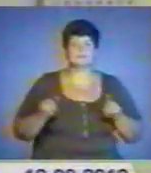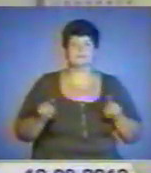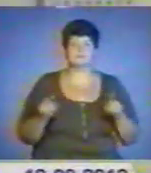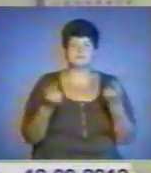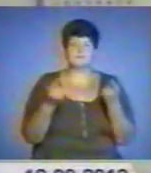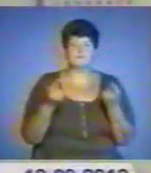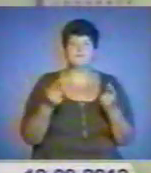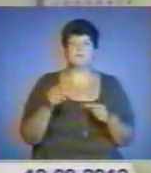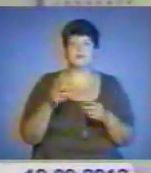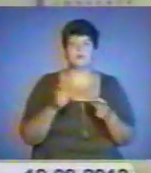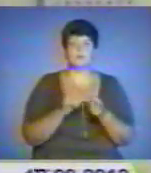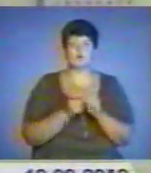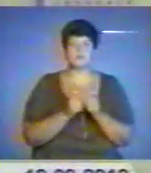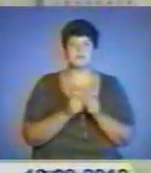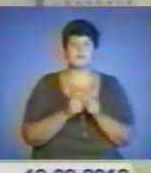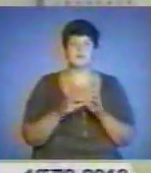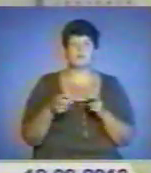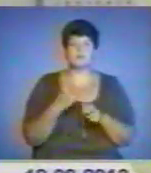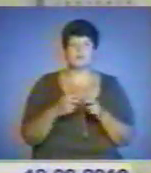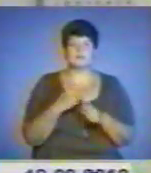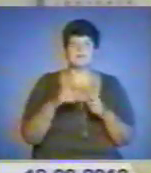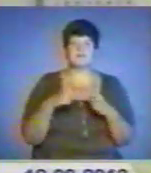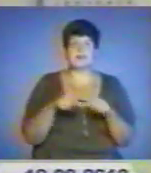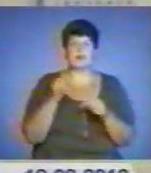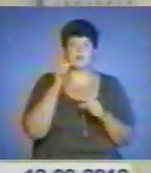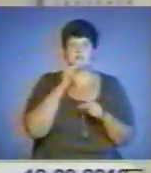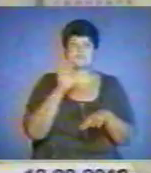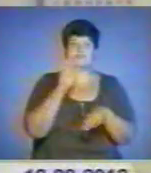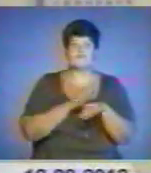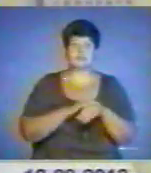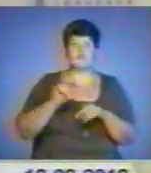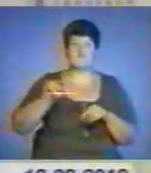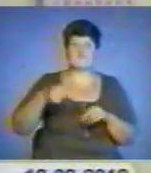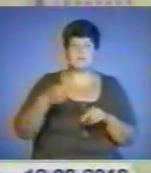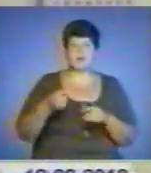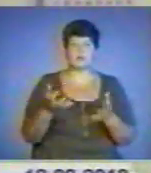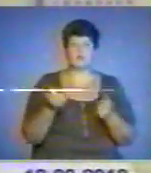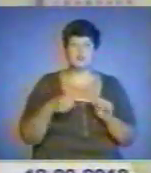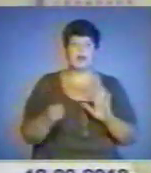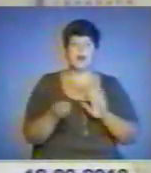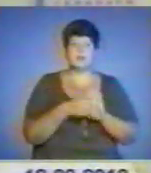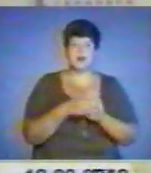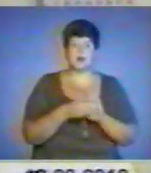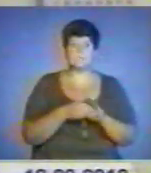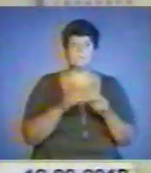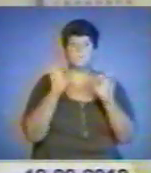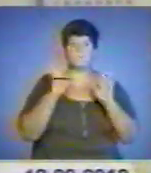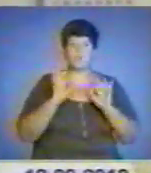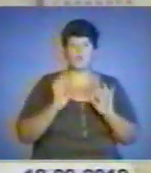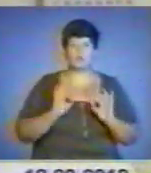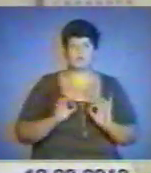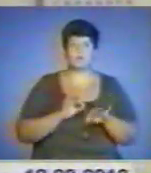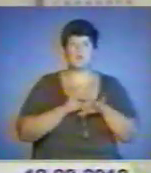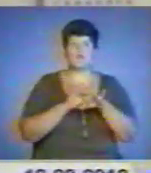підрозділу, який бореться зі злочинами у сфері економіки. За фактом вимагання та отримання хабара прокуратура Бережанського району проводить